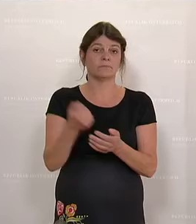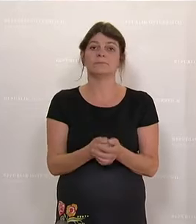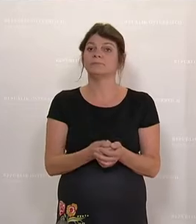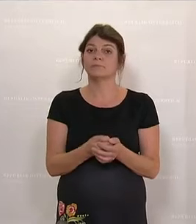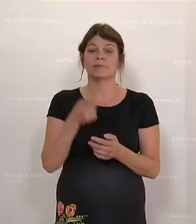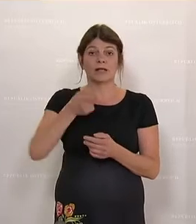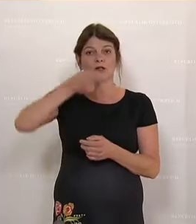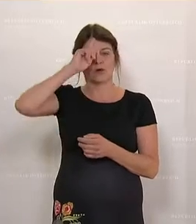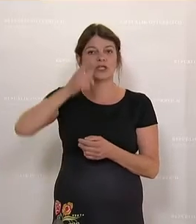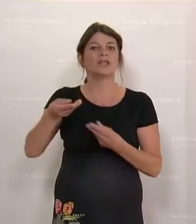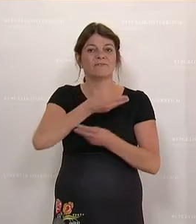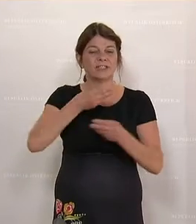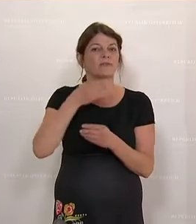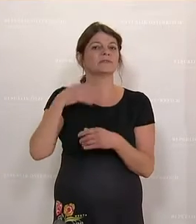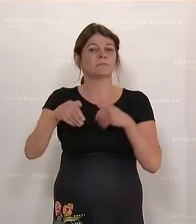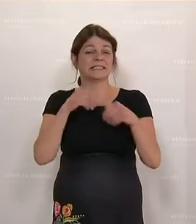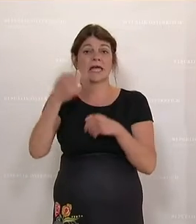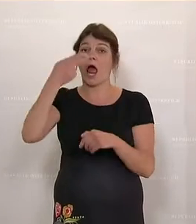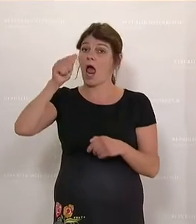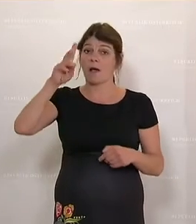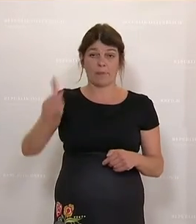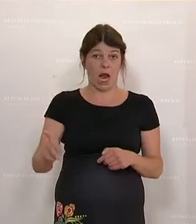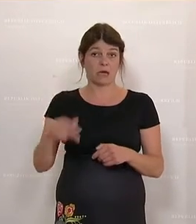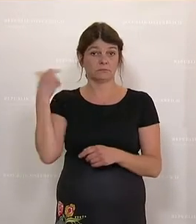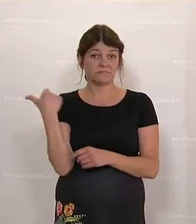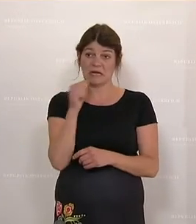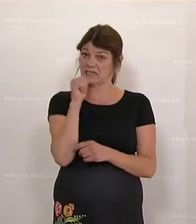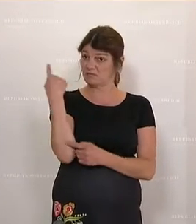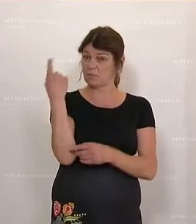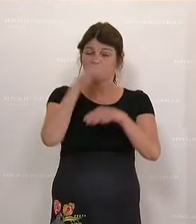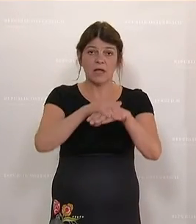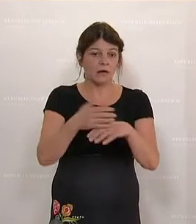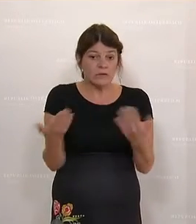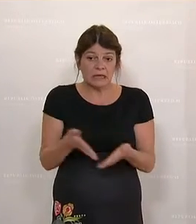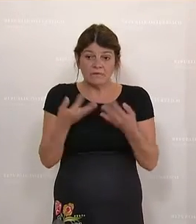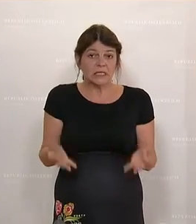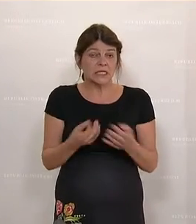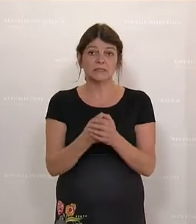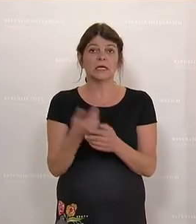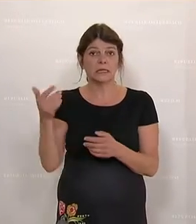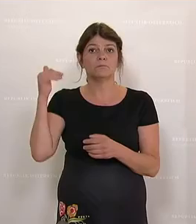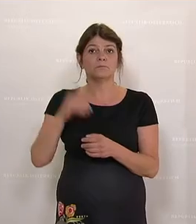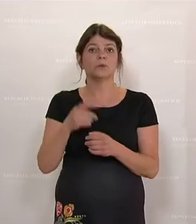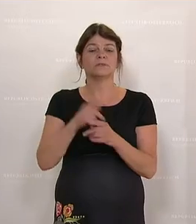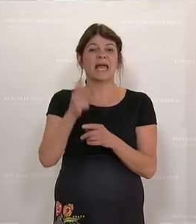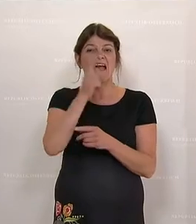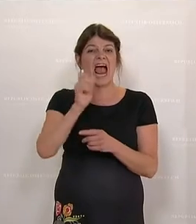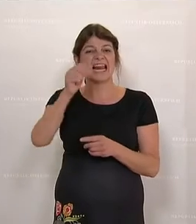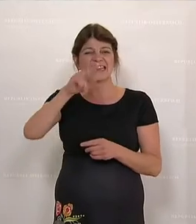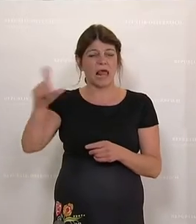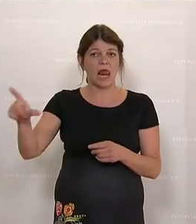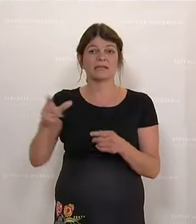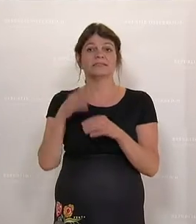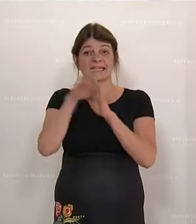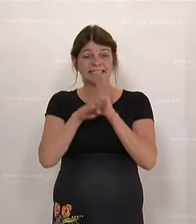nämlich für den deutschen Wirtschaftsminister Habeck. Der hat nämlich gestern erkannt, es bleibt gar nichts anderes über als Kartellgesetz und Übergewinne